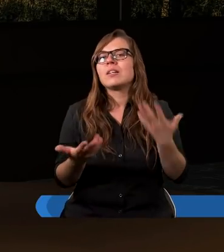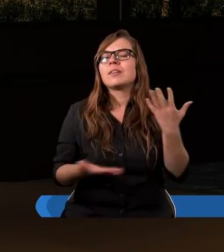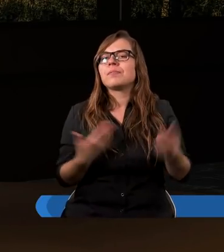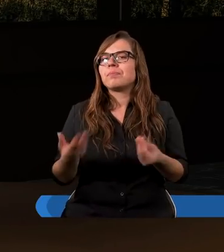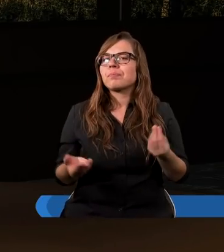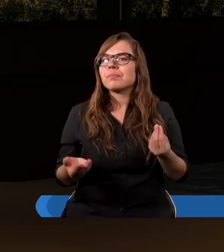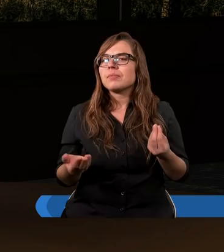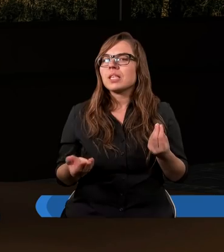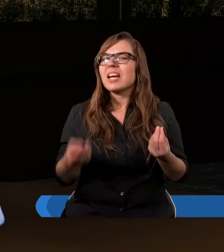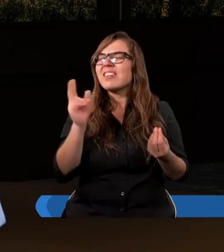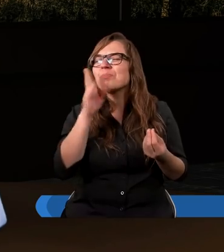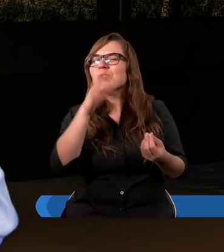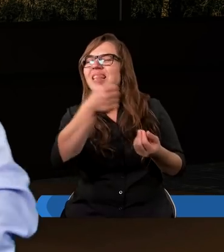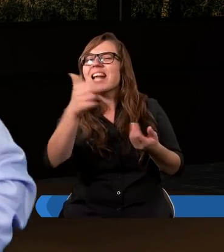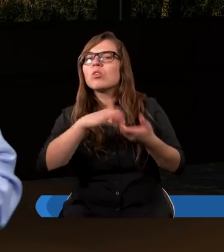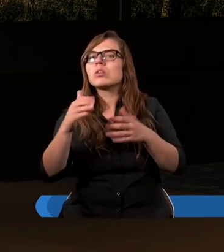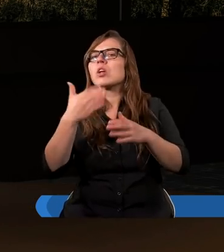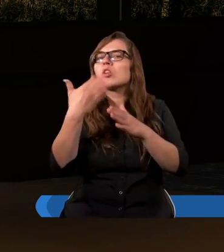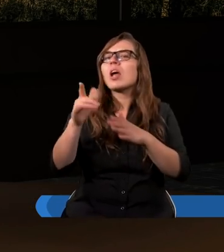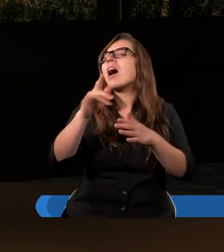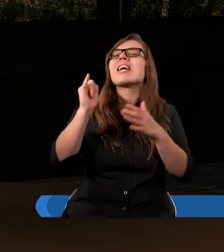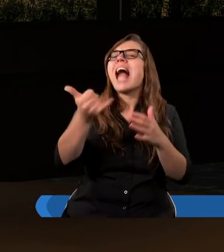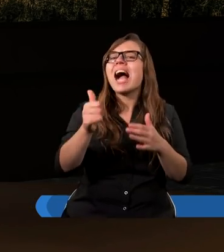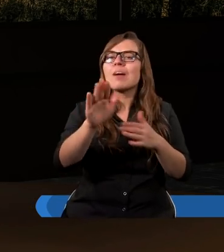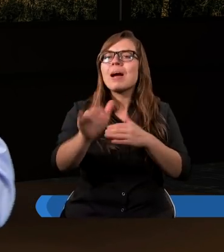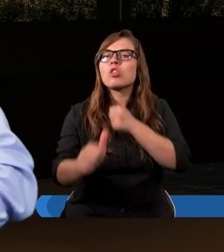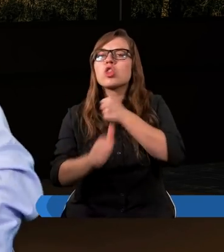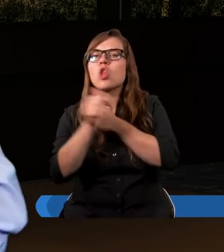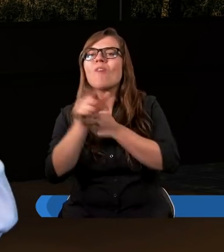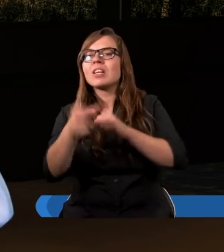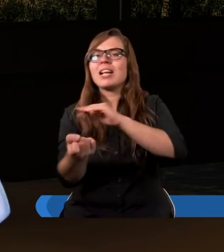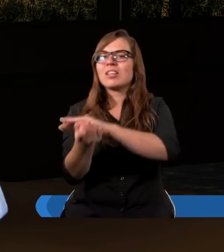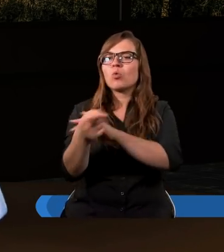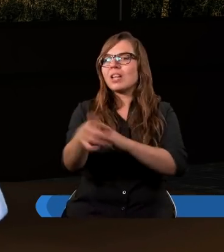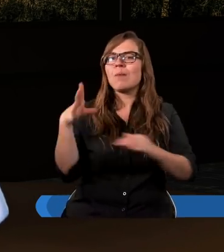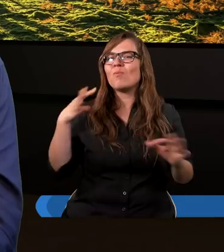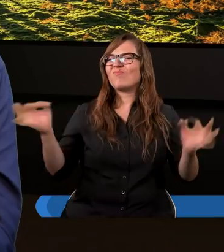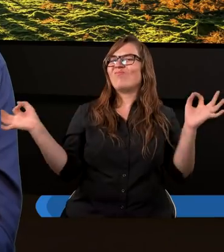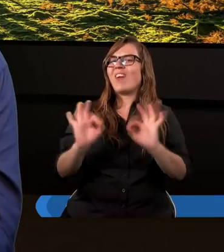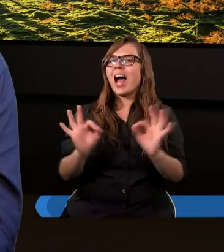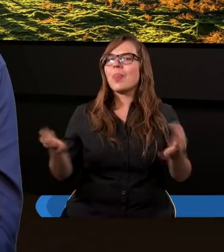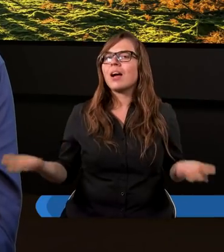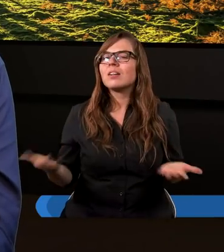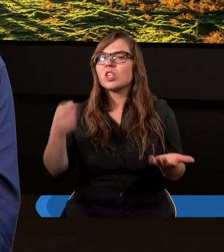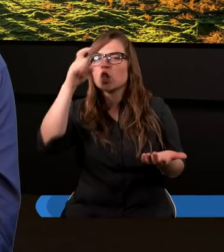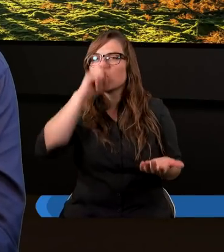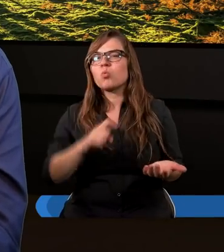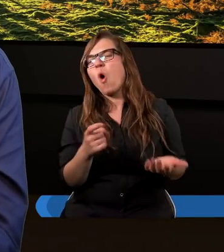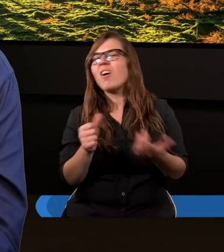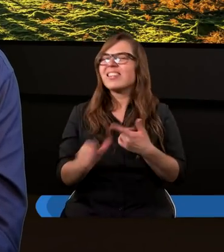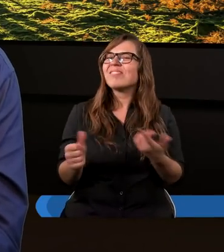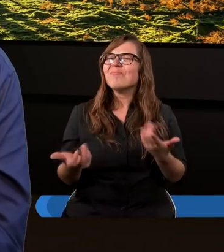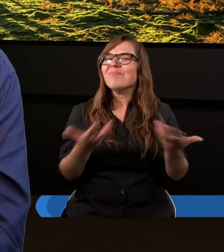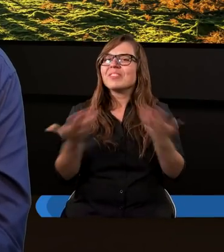idzie jedności? Jaki mamy dowód, że skutki tego były fatalne? Zło nie jest oryginalne.